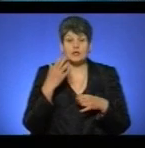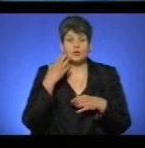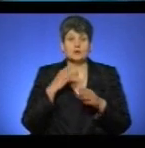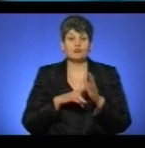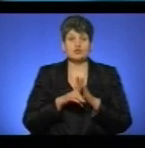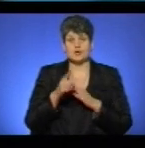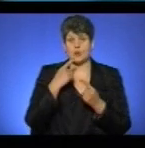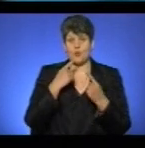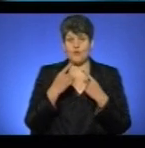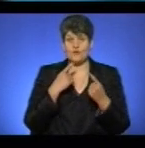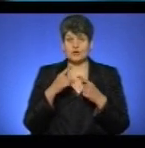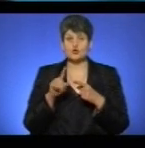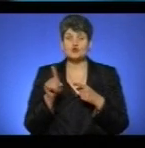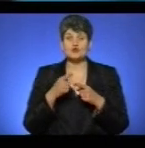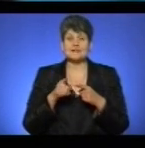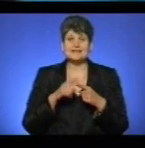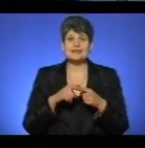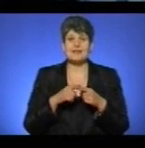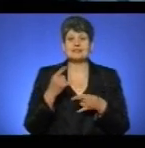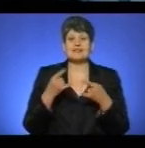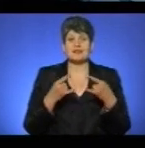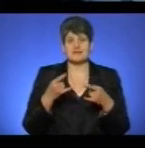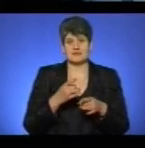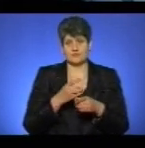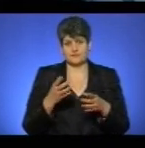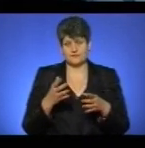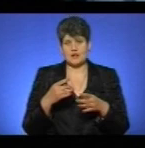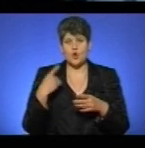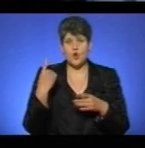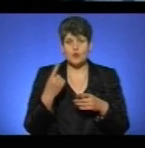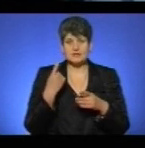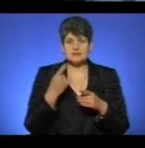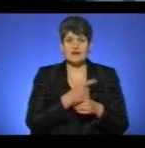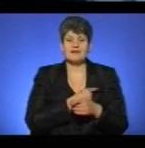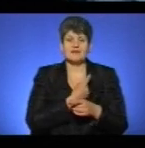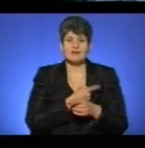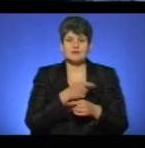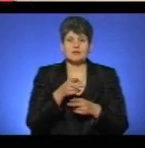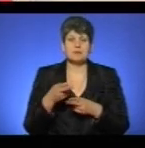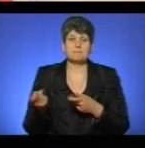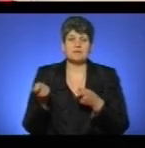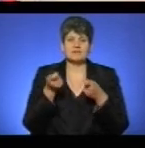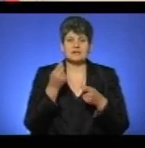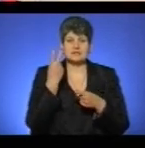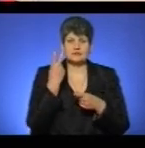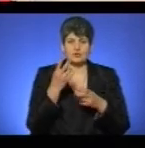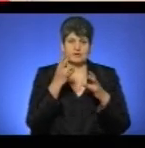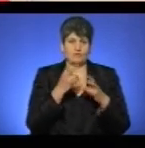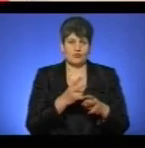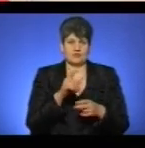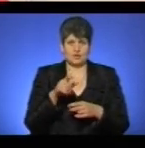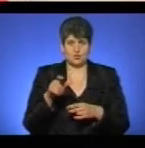говорити, що це ніби телевізор. Це обласна університетська лікарня. Сюди доправили двоє травмованих.